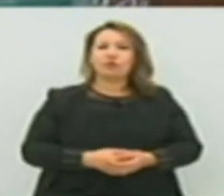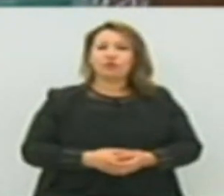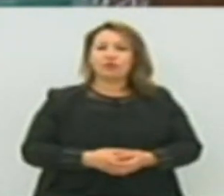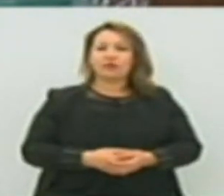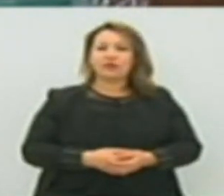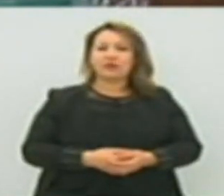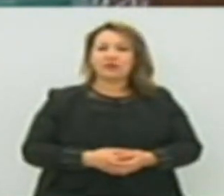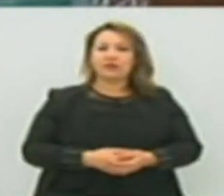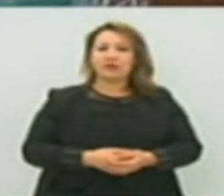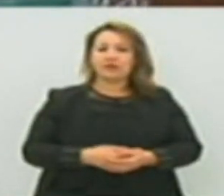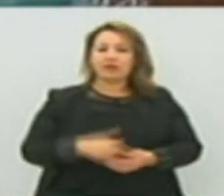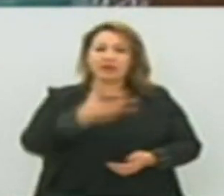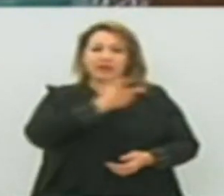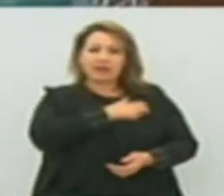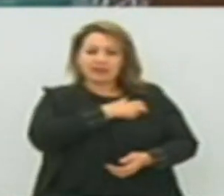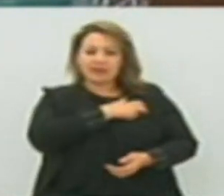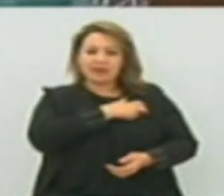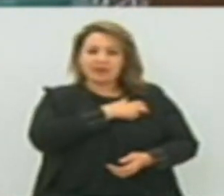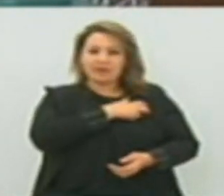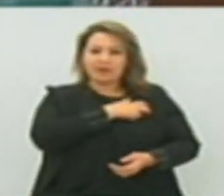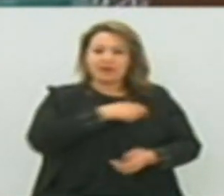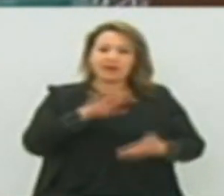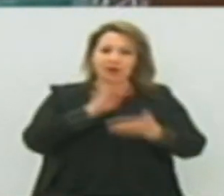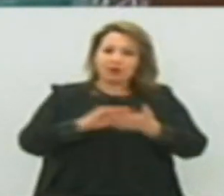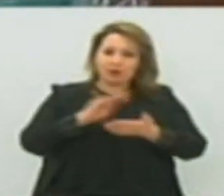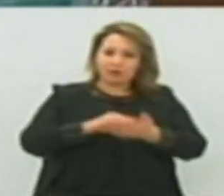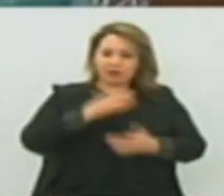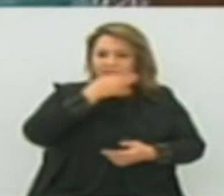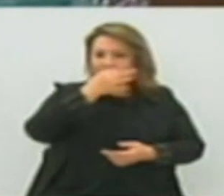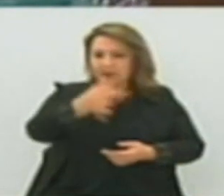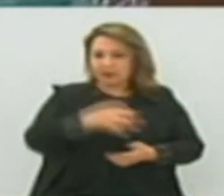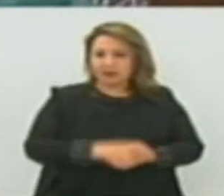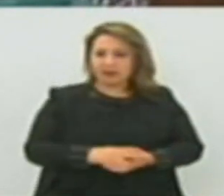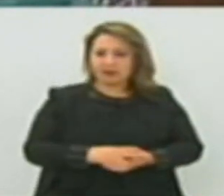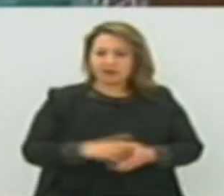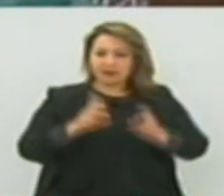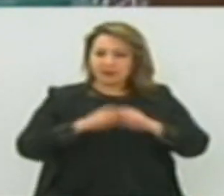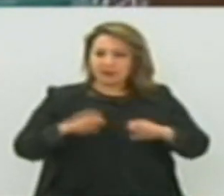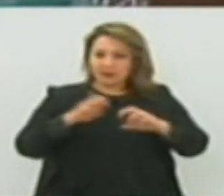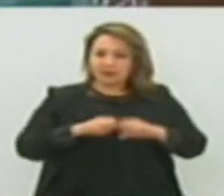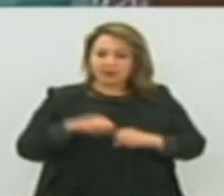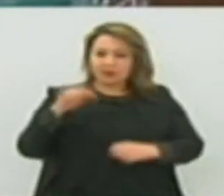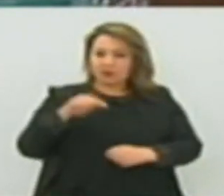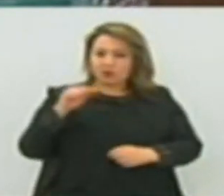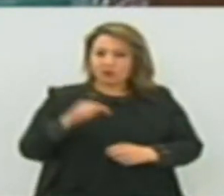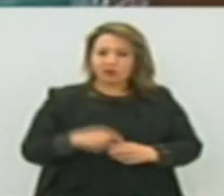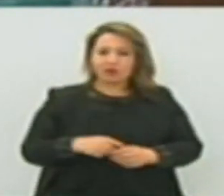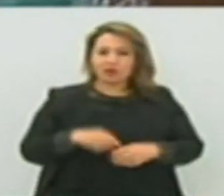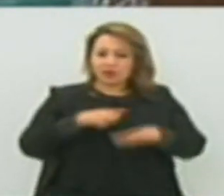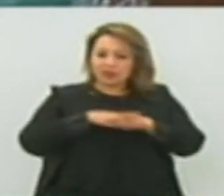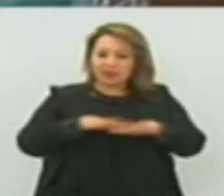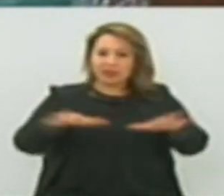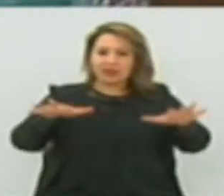برأي الخبراء ومكتب الدراسات اللي قال لك في دراسة الجدوى لازمنا نوسع